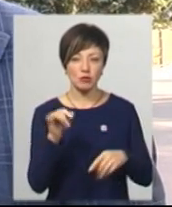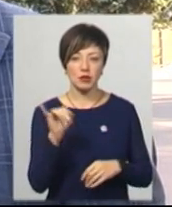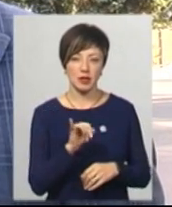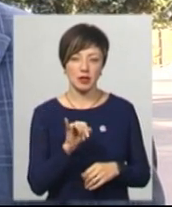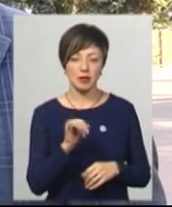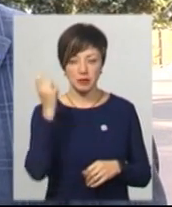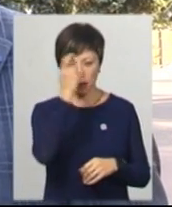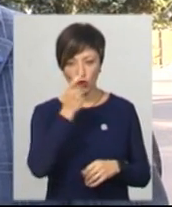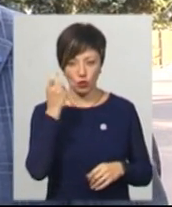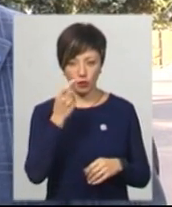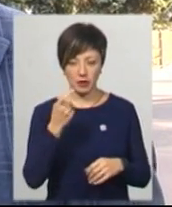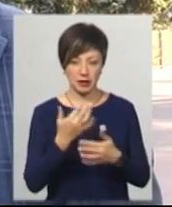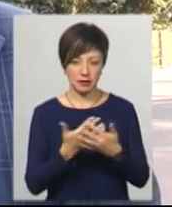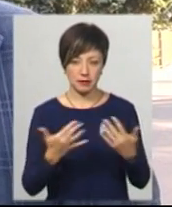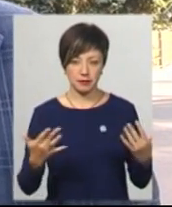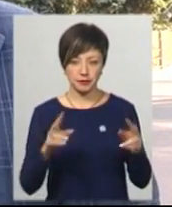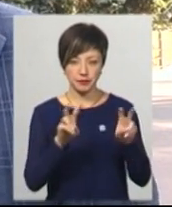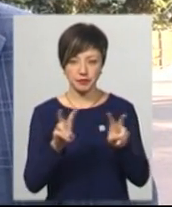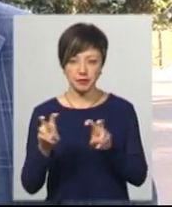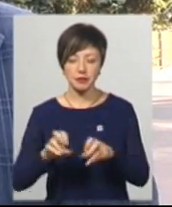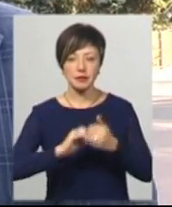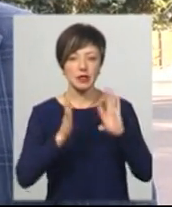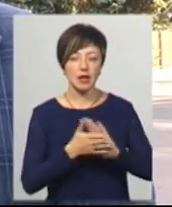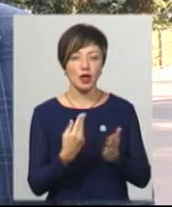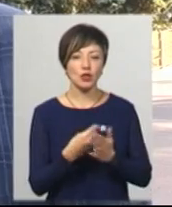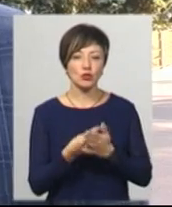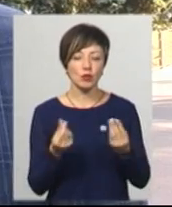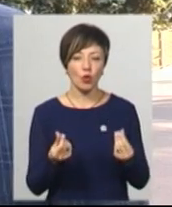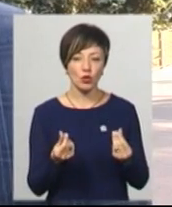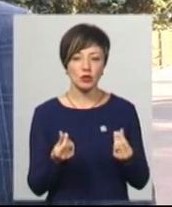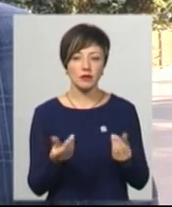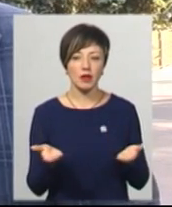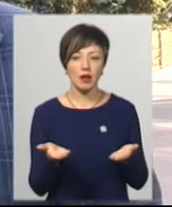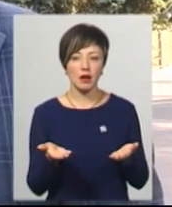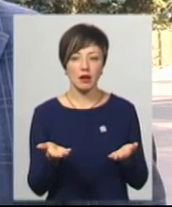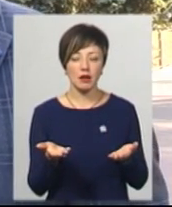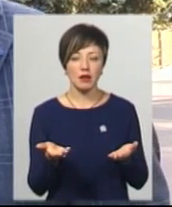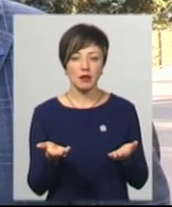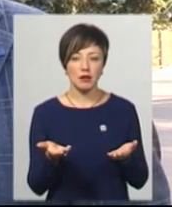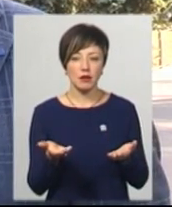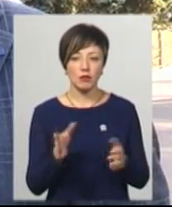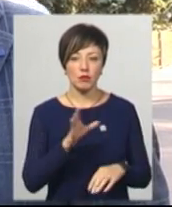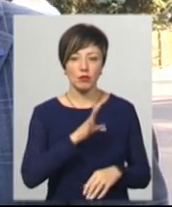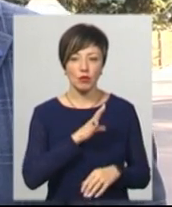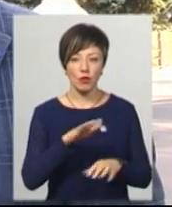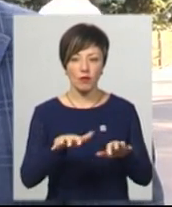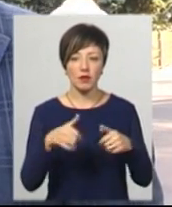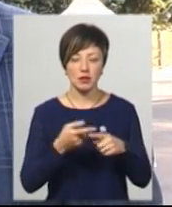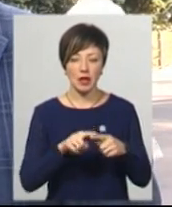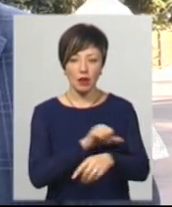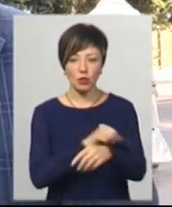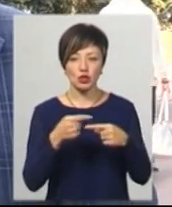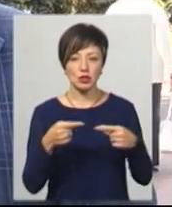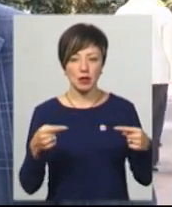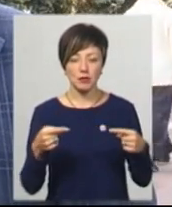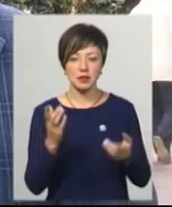психотропних речовин. Загальна сума коштів, на яку було вилучено наркотичних